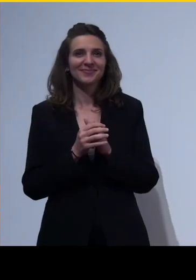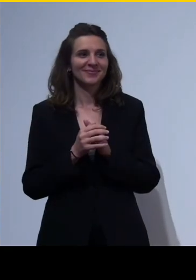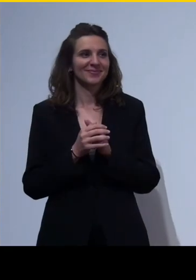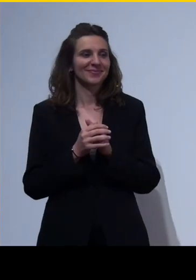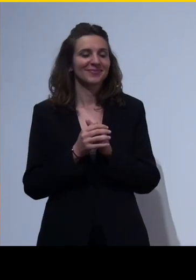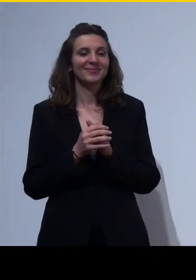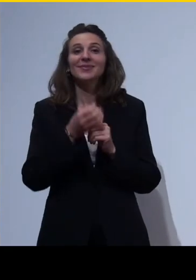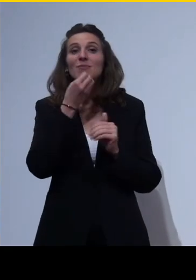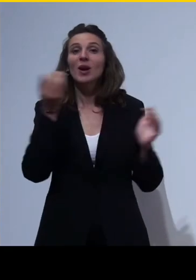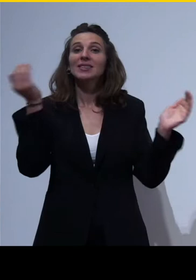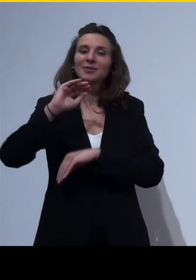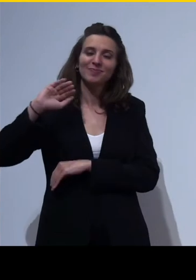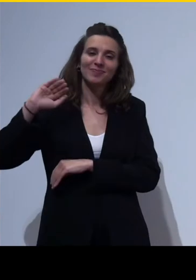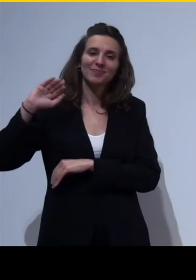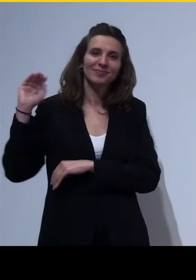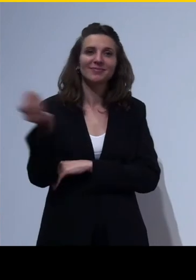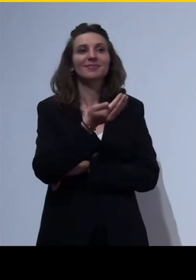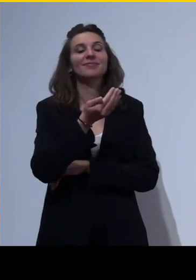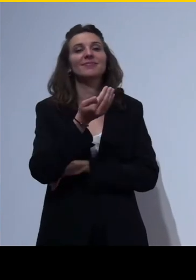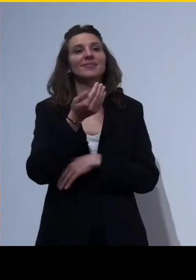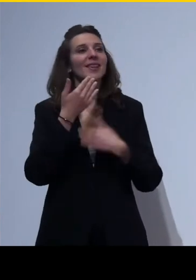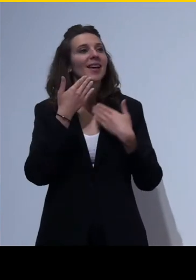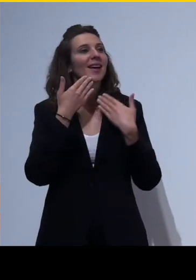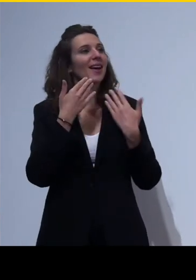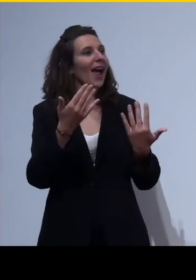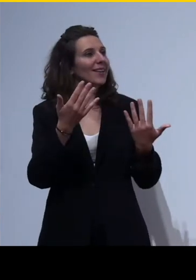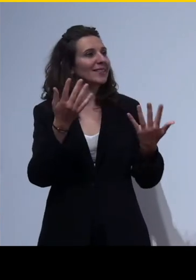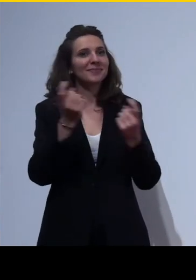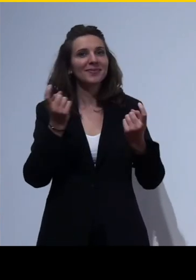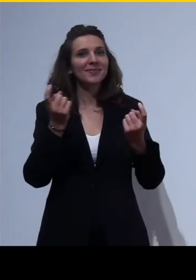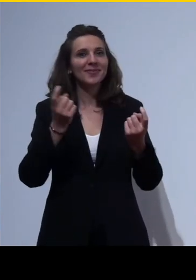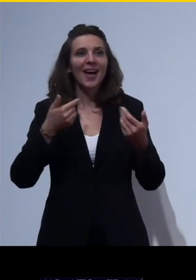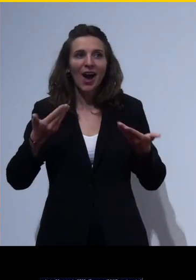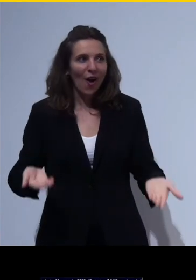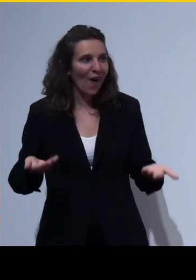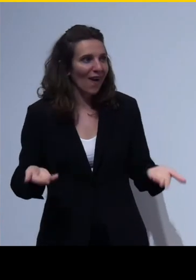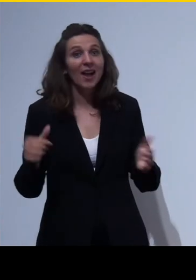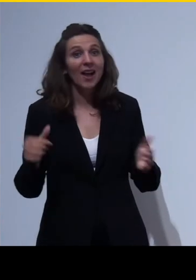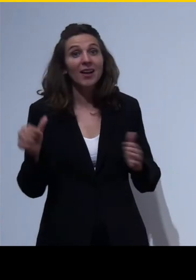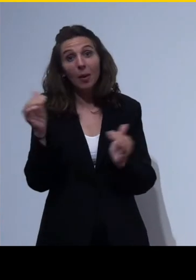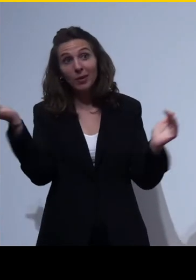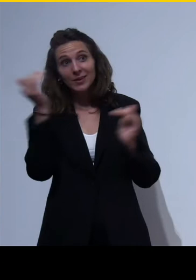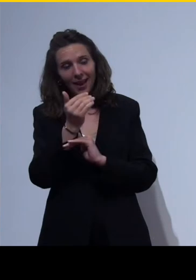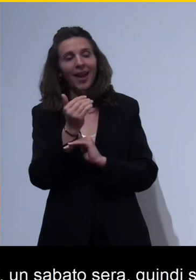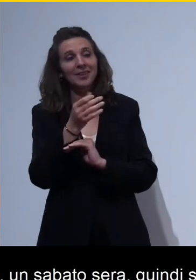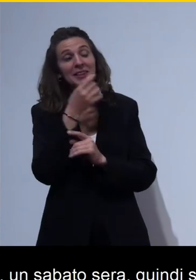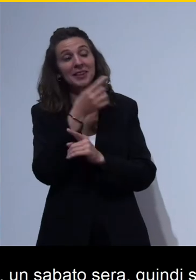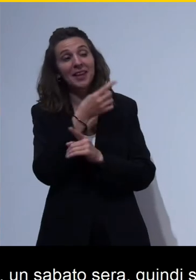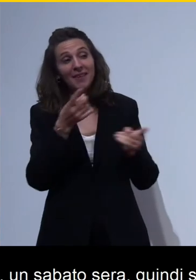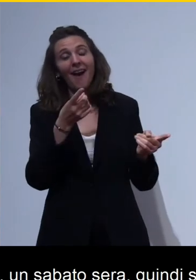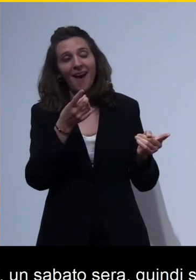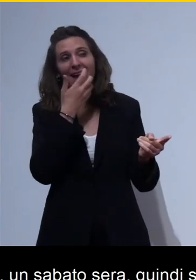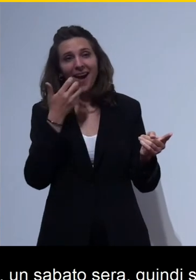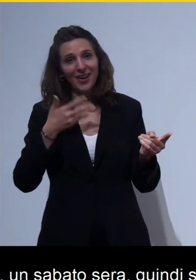Buonasera a tutti, grazie per essere ancora qui un sabato sera, quindi si vede proprio il bene che ci volete. Io